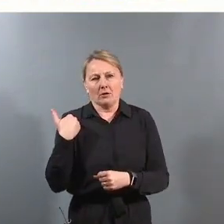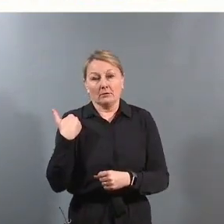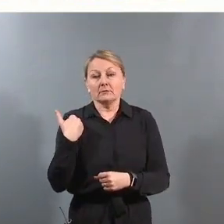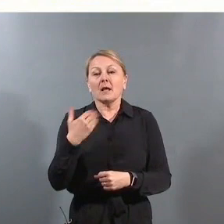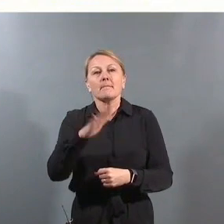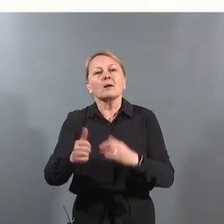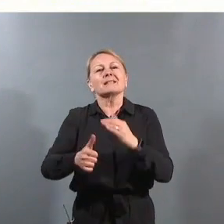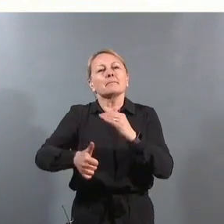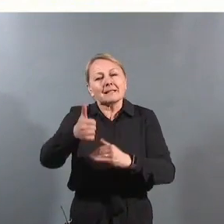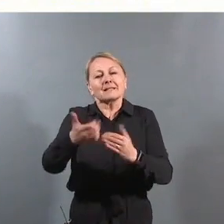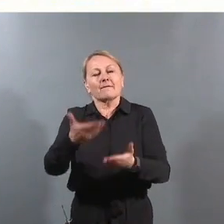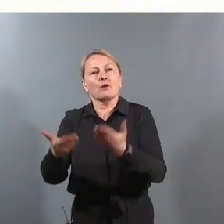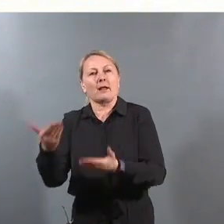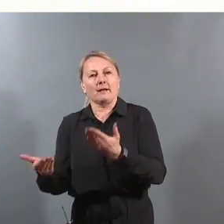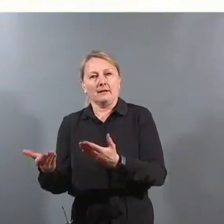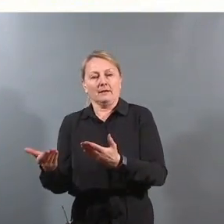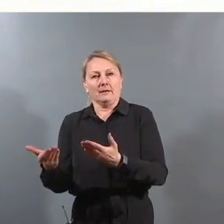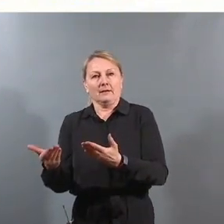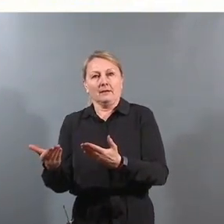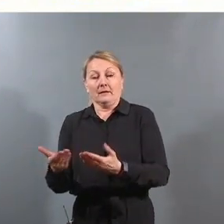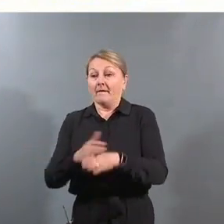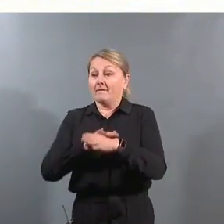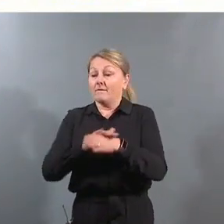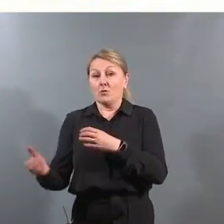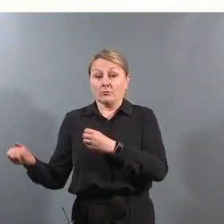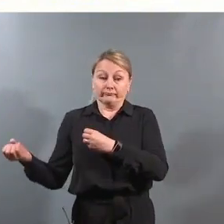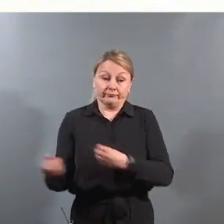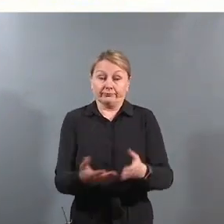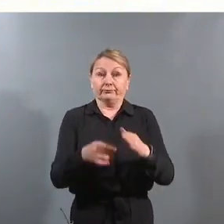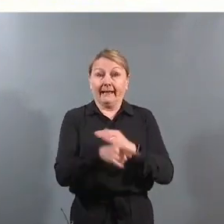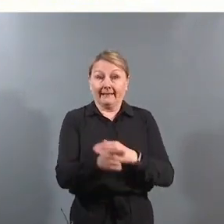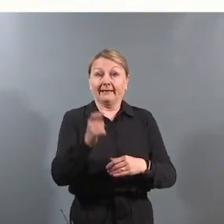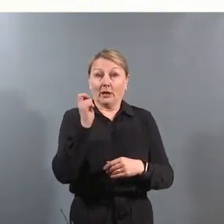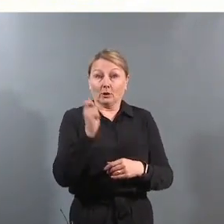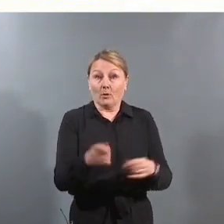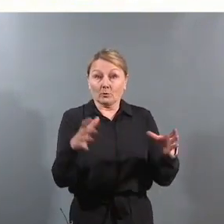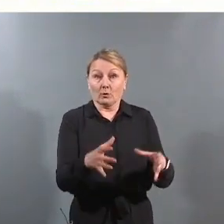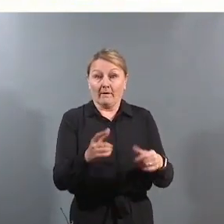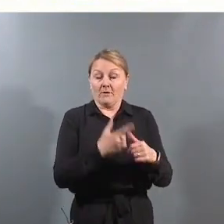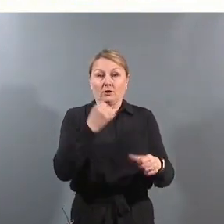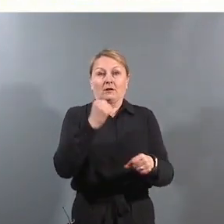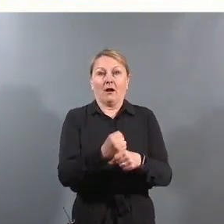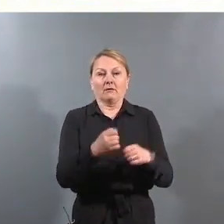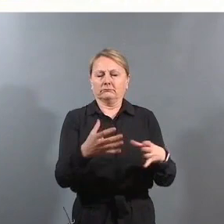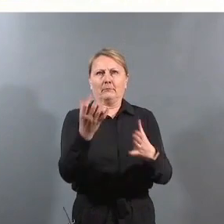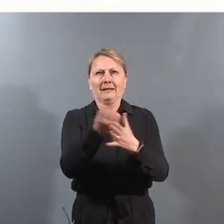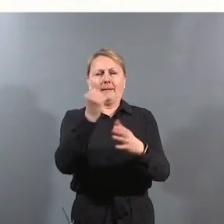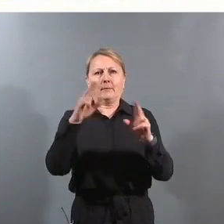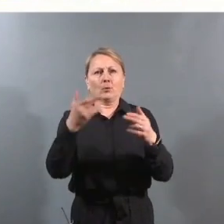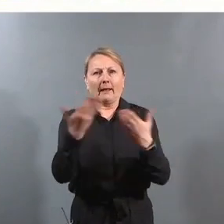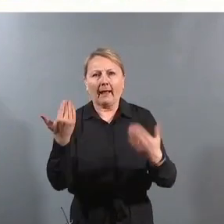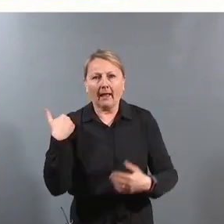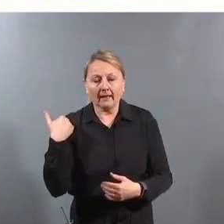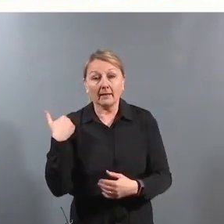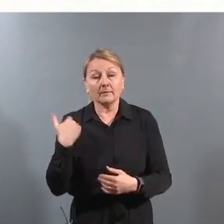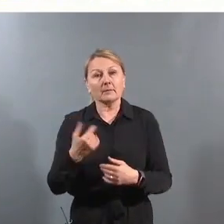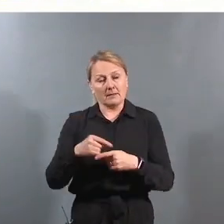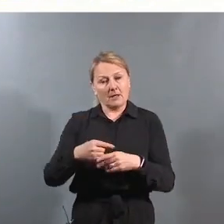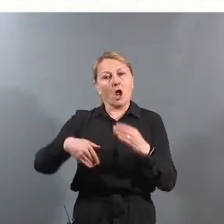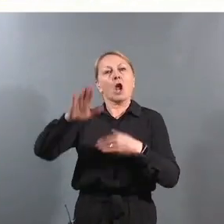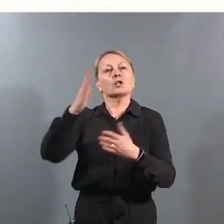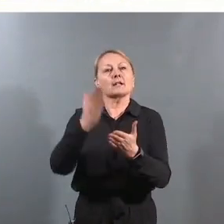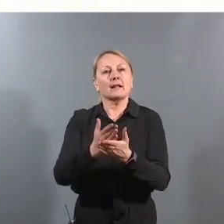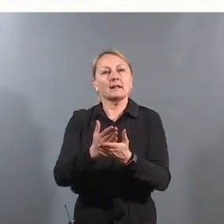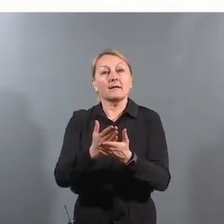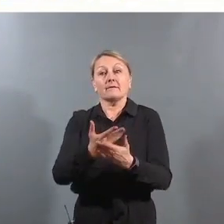et barnets bestevurdering. De har kommet for fullt inn i domstolene. Første gang jeg var i domstolene, så var det et begrepp vi ikke brukte det helt. men her har høyestrett